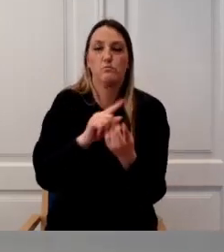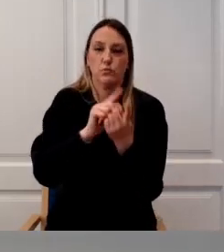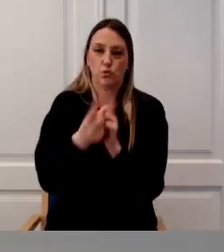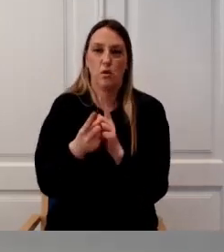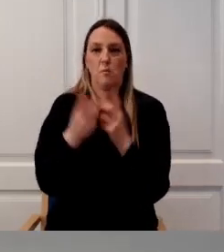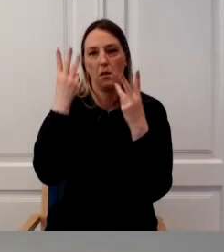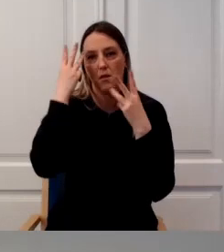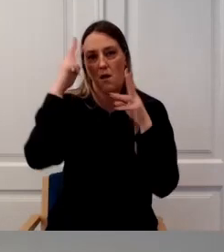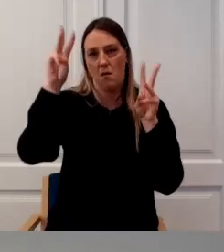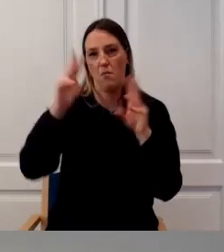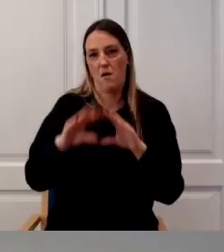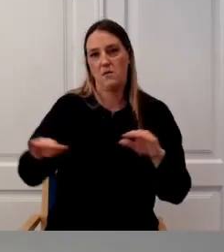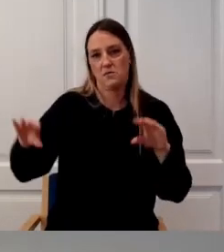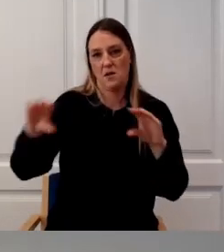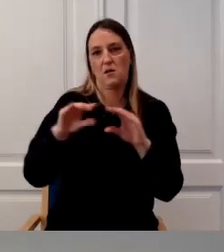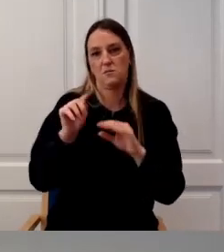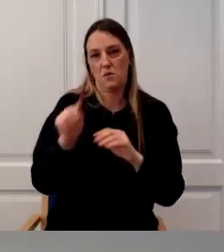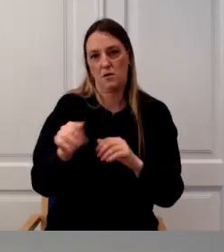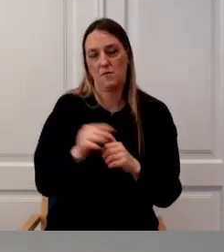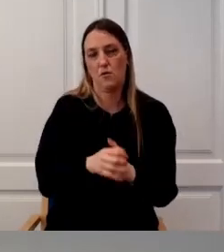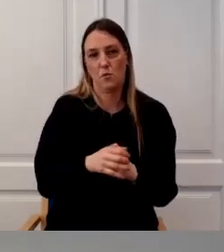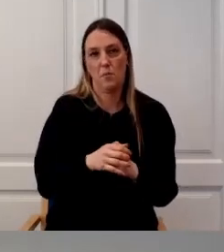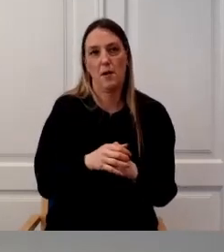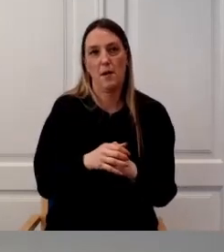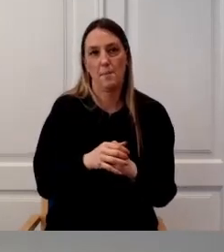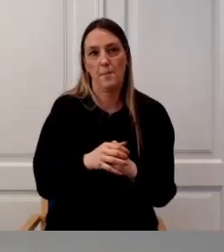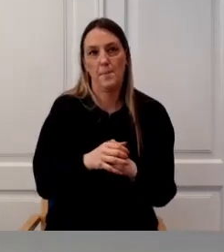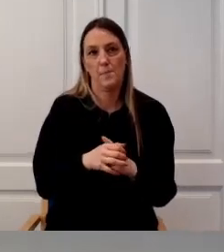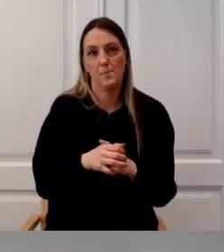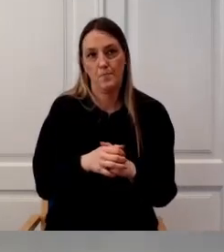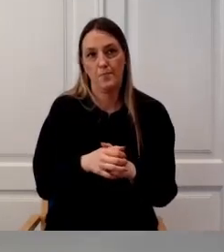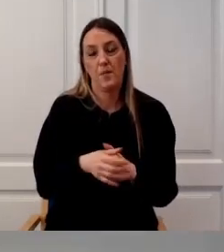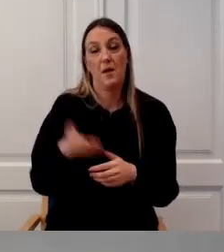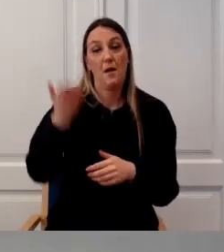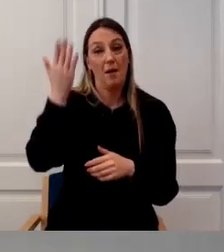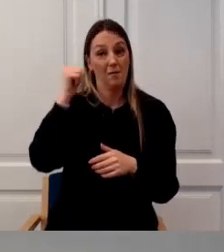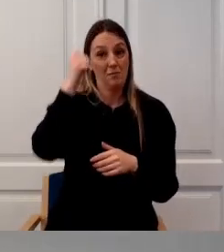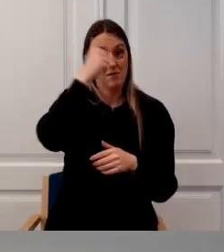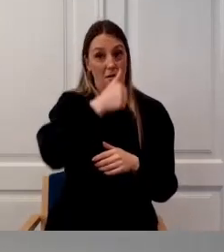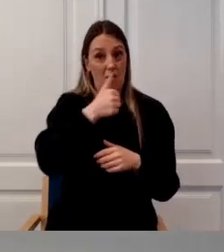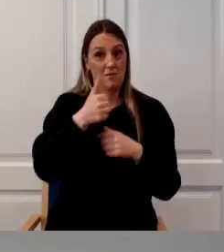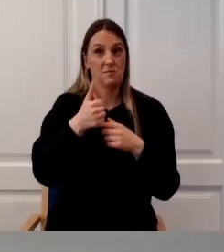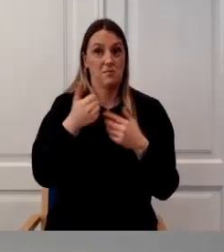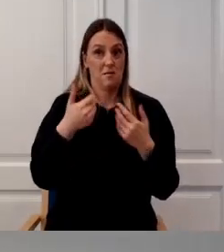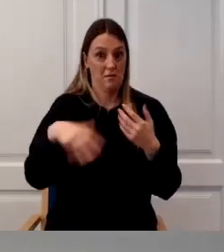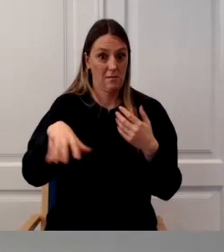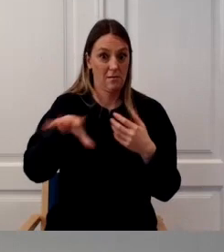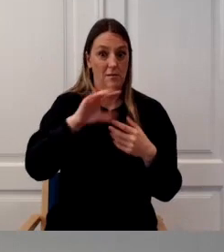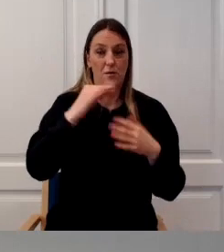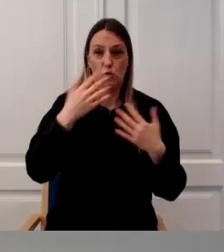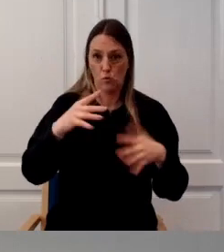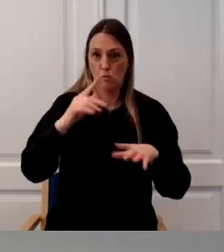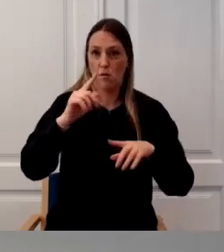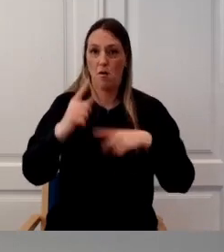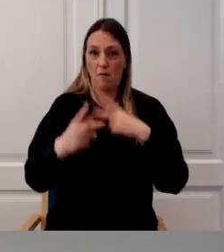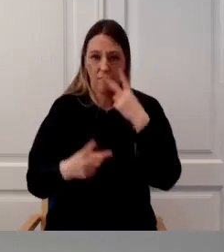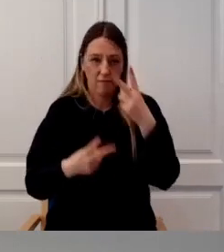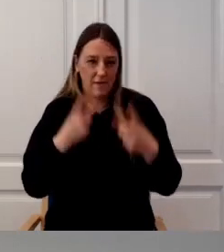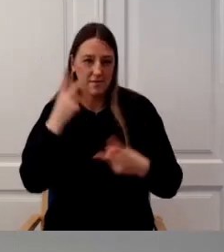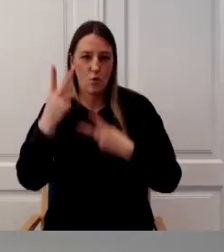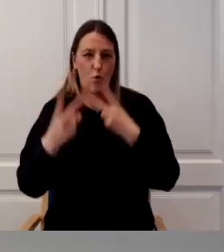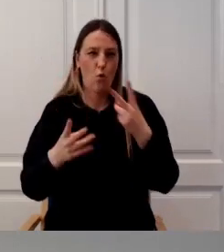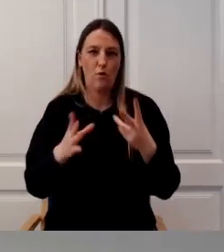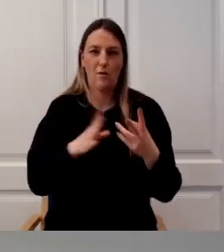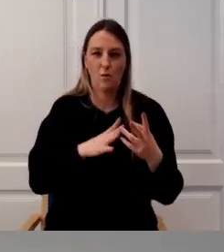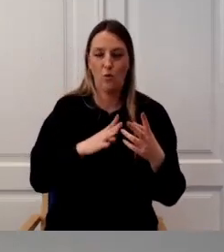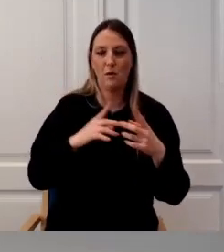Ja õnnetuseks on müdugi eelmise aasta need visioonid olid, et selleks hetkes kõik juba käib natuke siin peabale pööratud